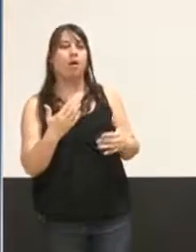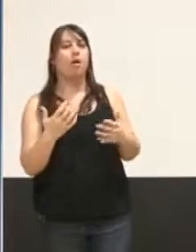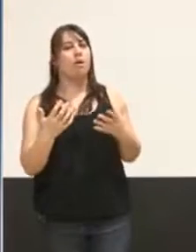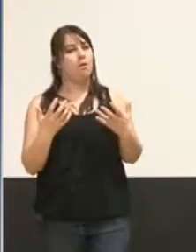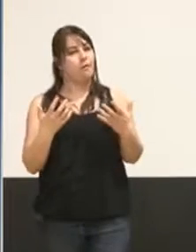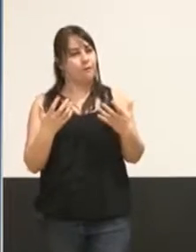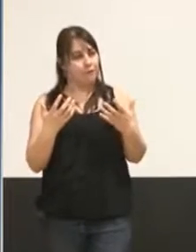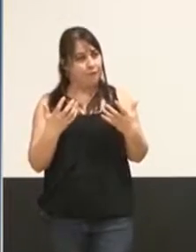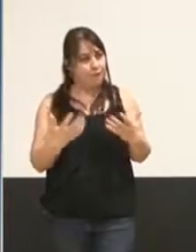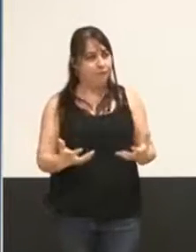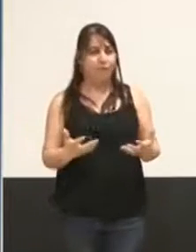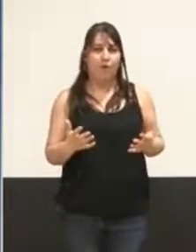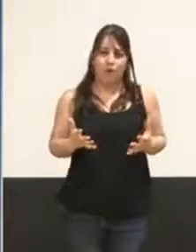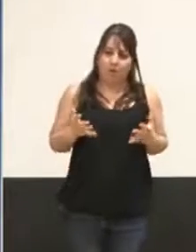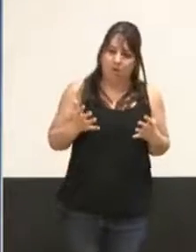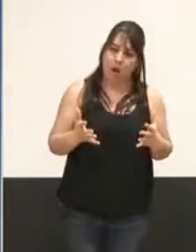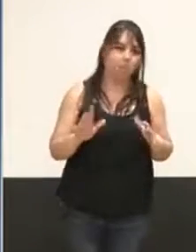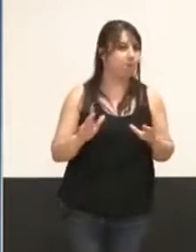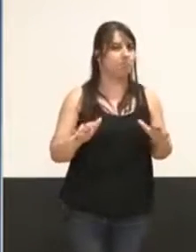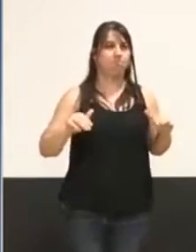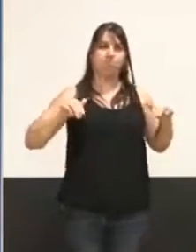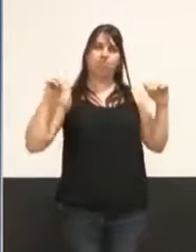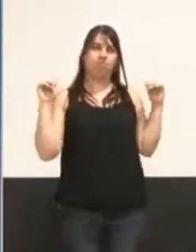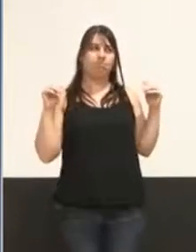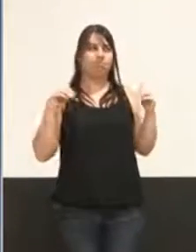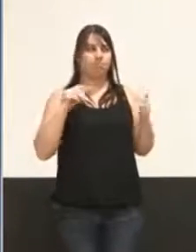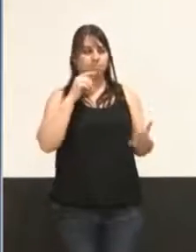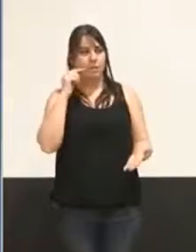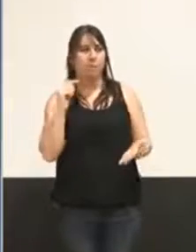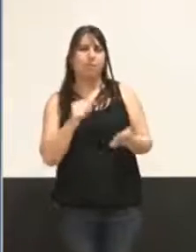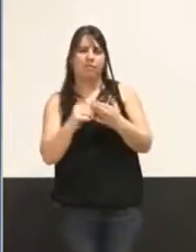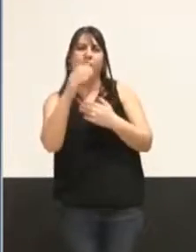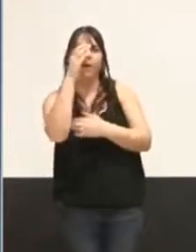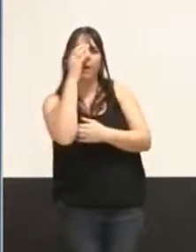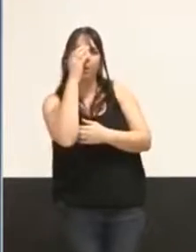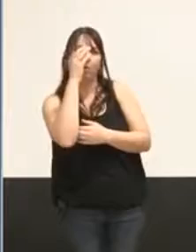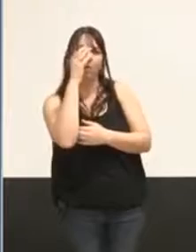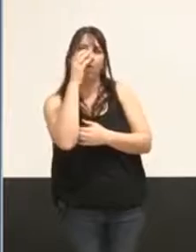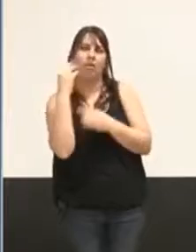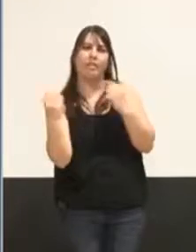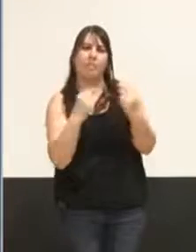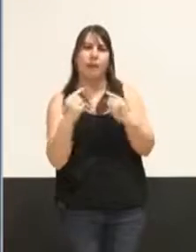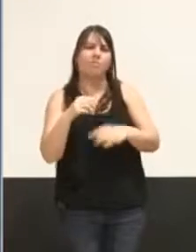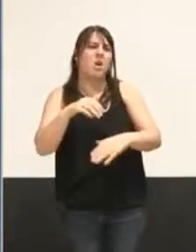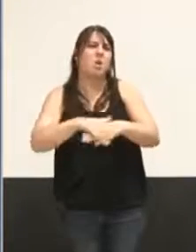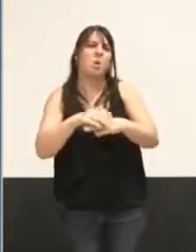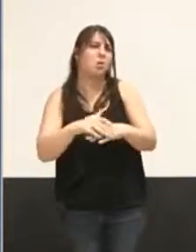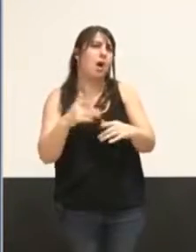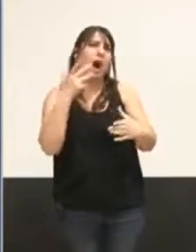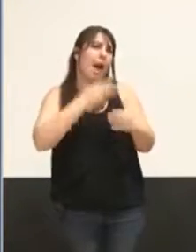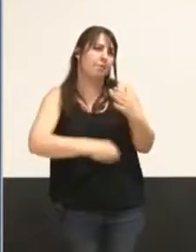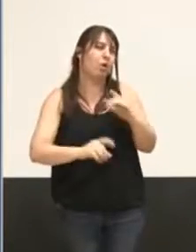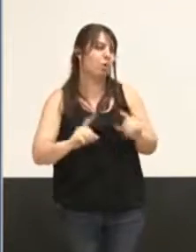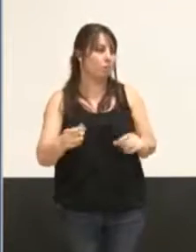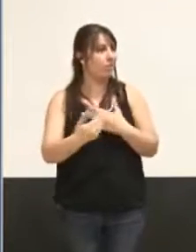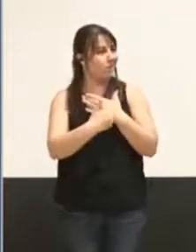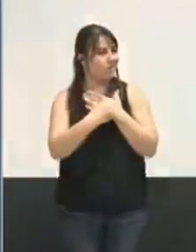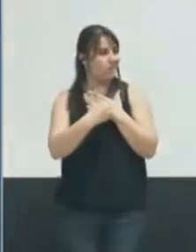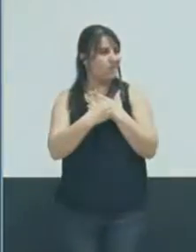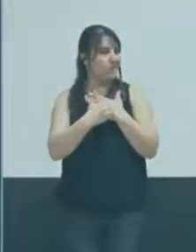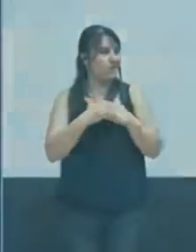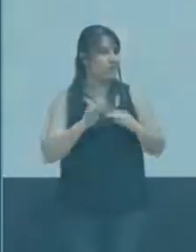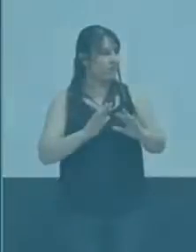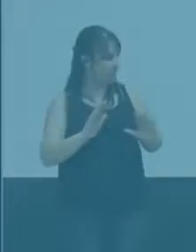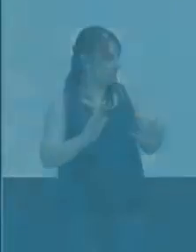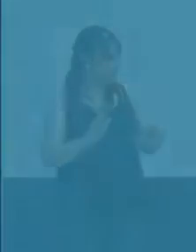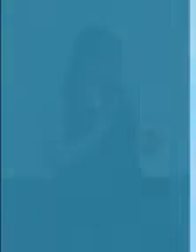ne pas engager son vote sans avoir les tenants, les aboutissants du débat, mais il m'a bien dit que ça n'était rien d'autre en termes